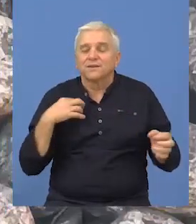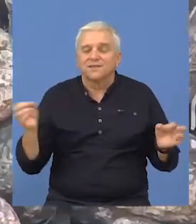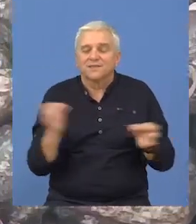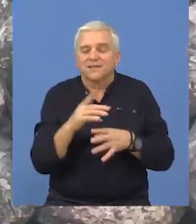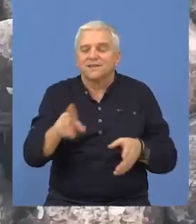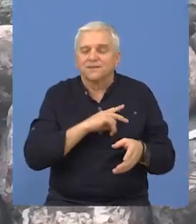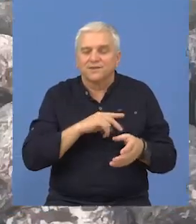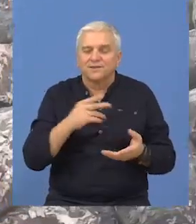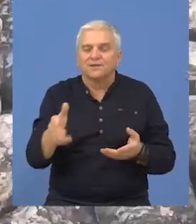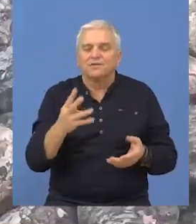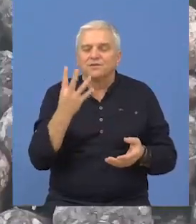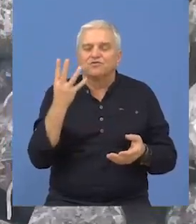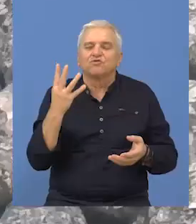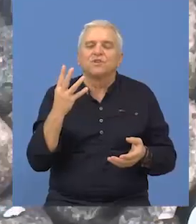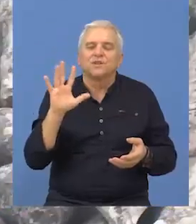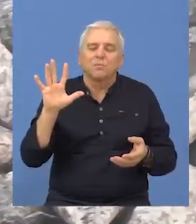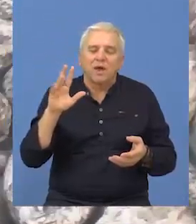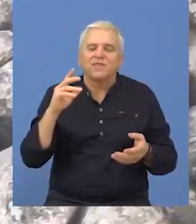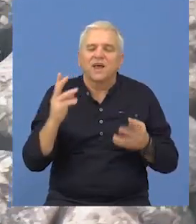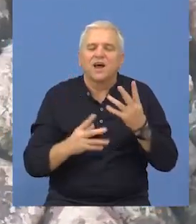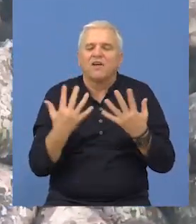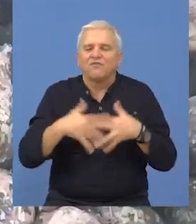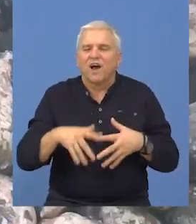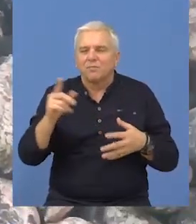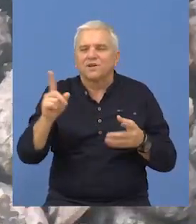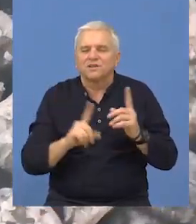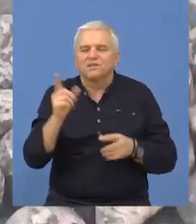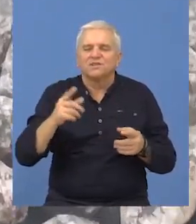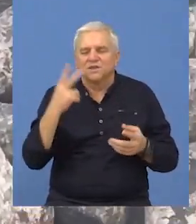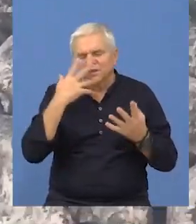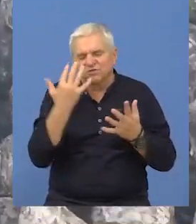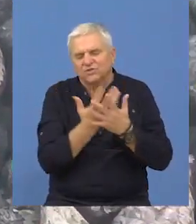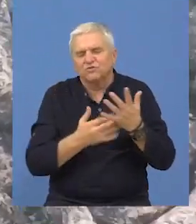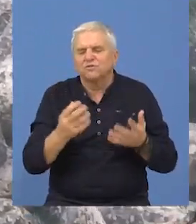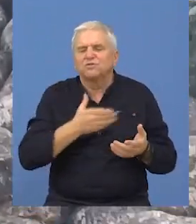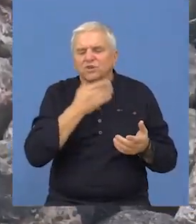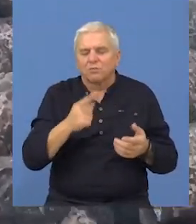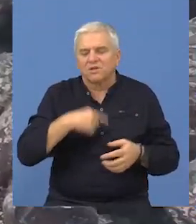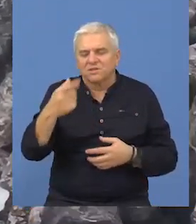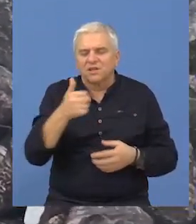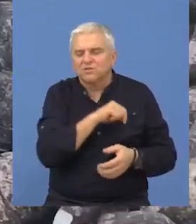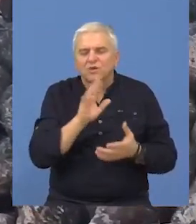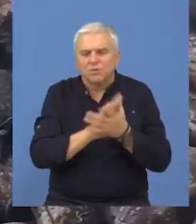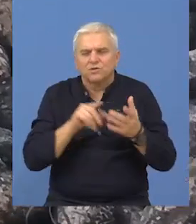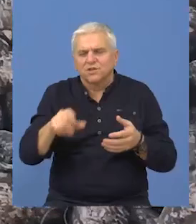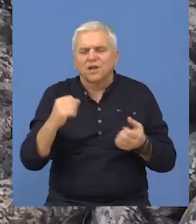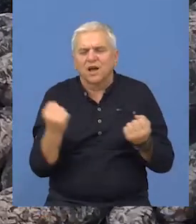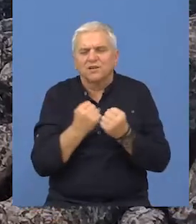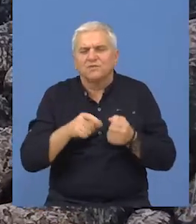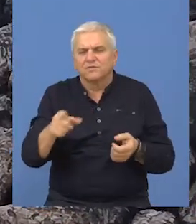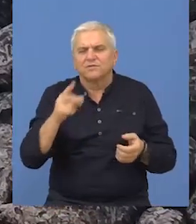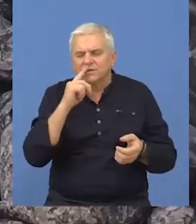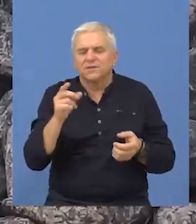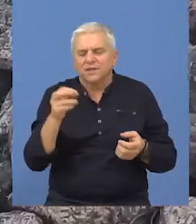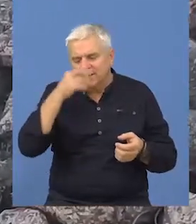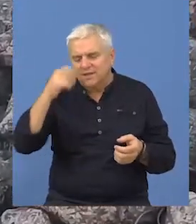nama je sva sreća da imamo ove 4-5 šećerane, računam i žaba, ja mislim da će i žaba do godine da poklene,